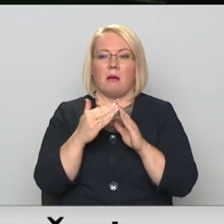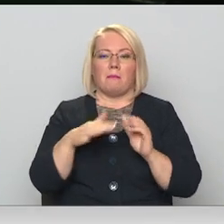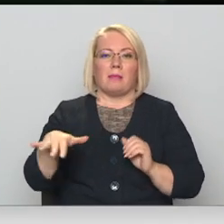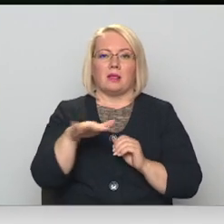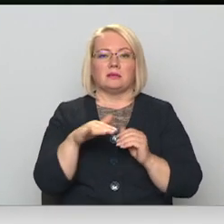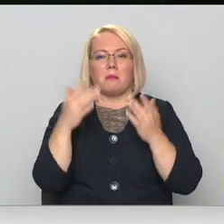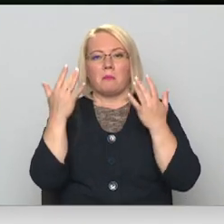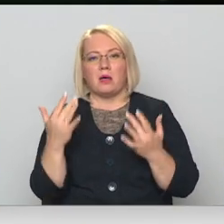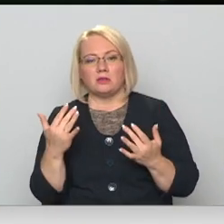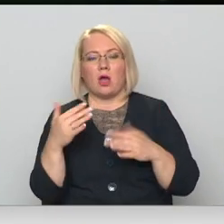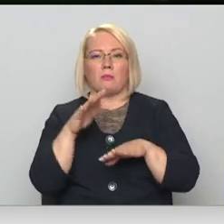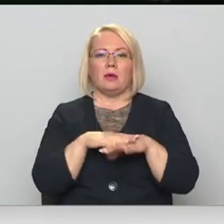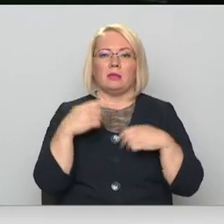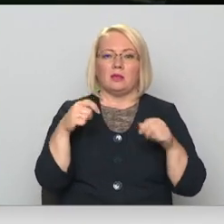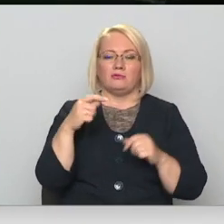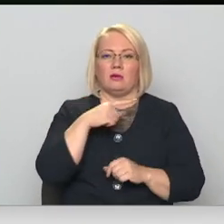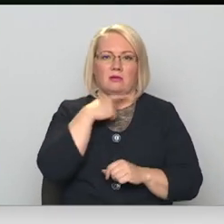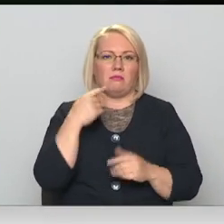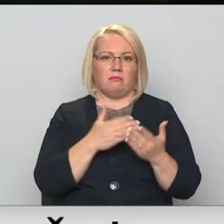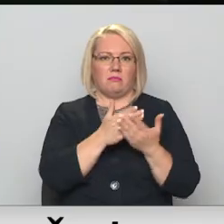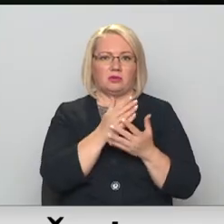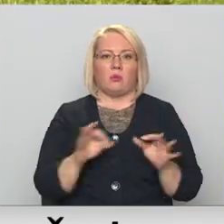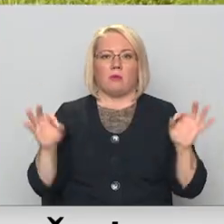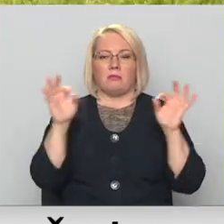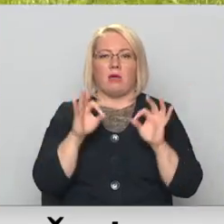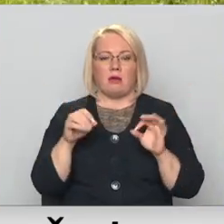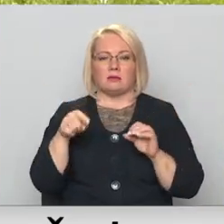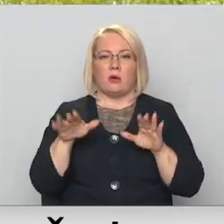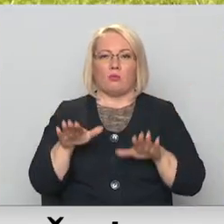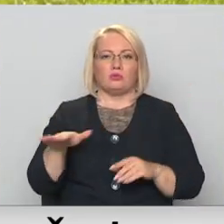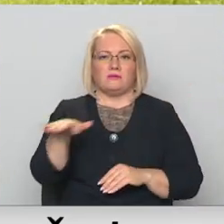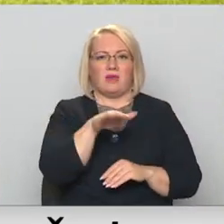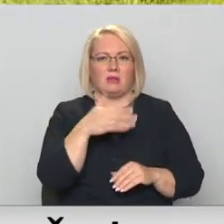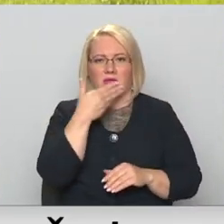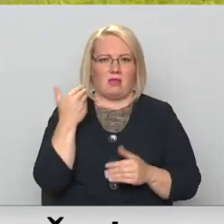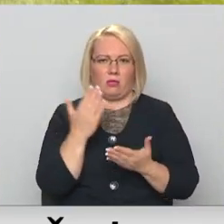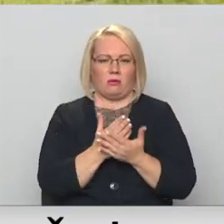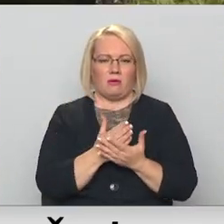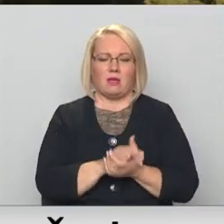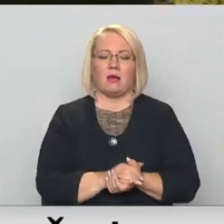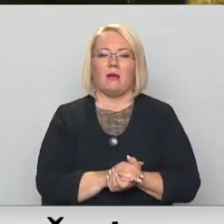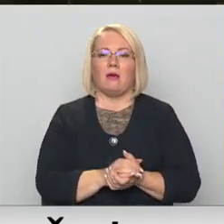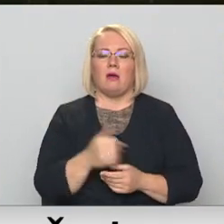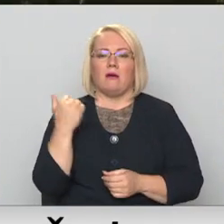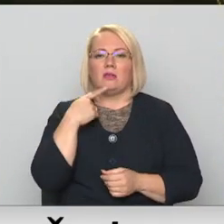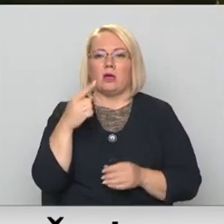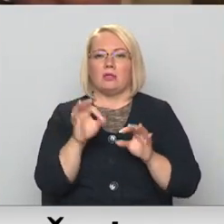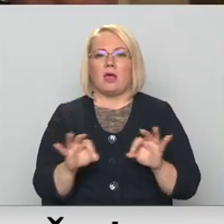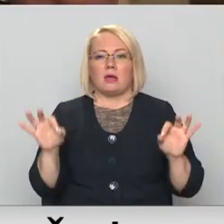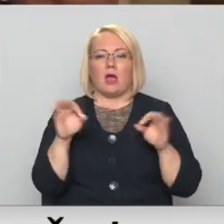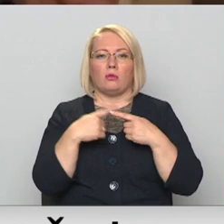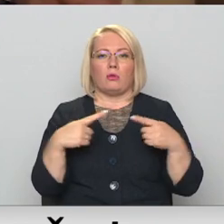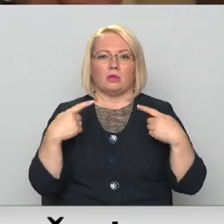pasākums, kāds tirdziņš gribās aiziet, jo nekas jau tā uz vietas nenotiek. To arī nevar nekādu produkciju